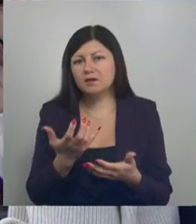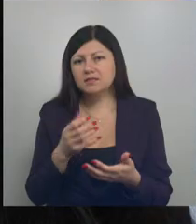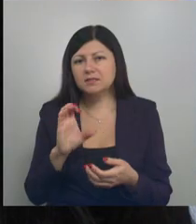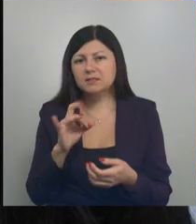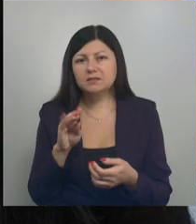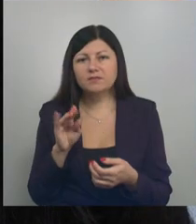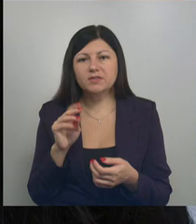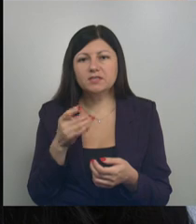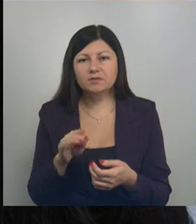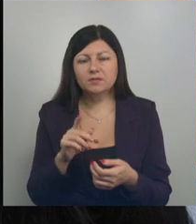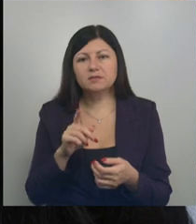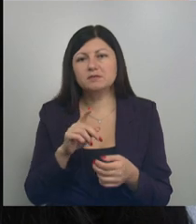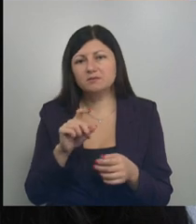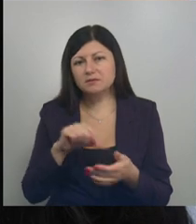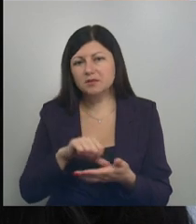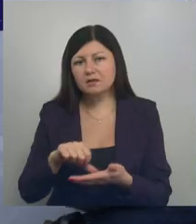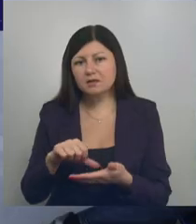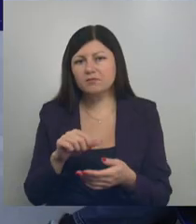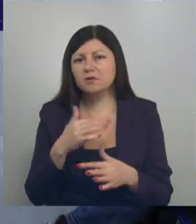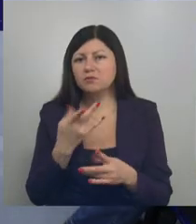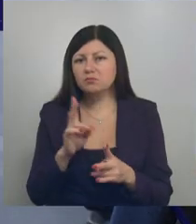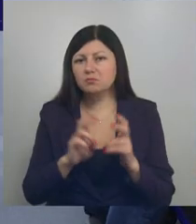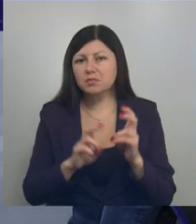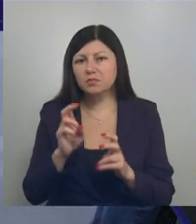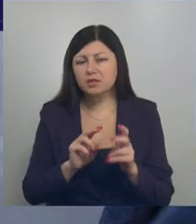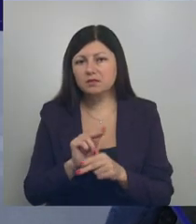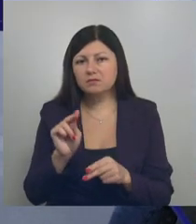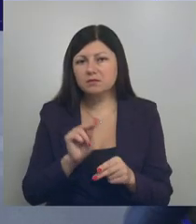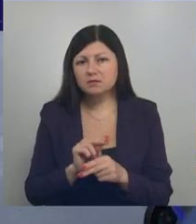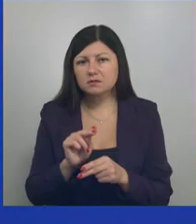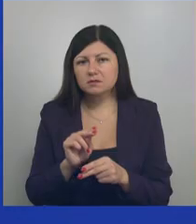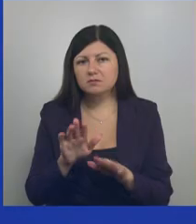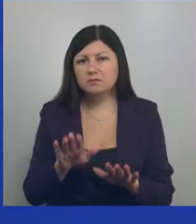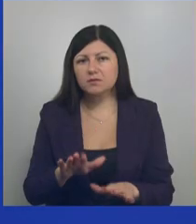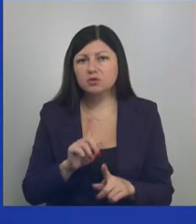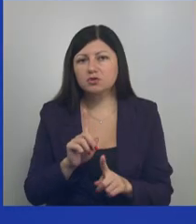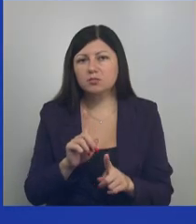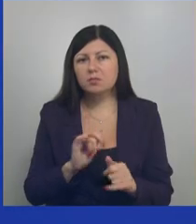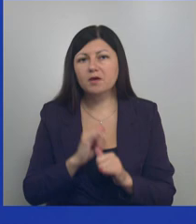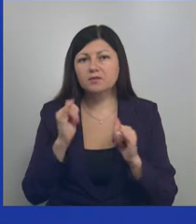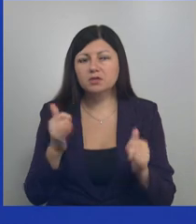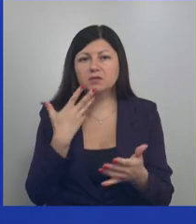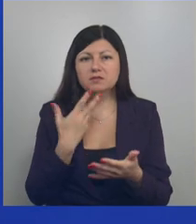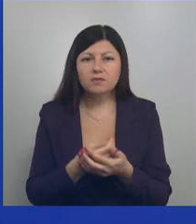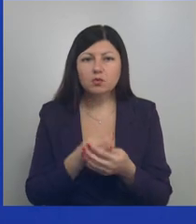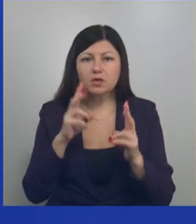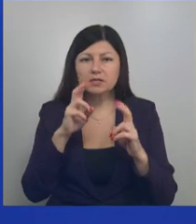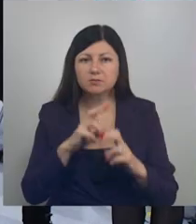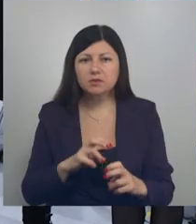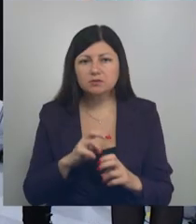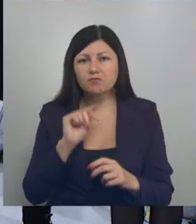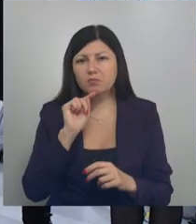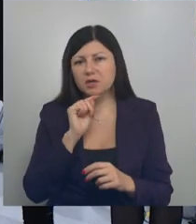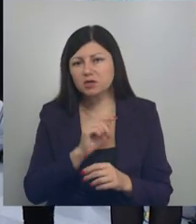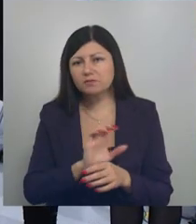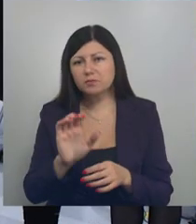самое главное – обучение будет вестись на предприятиях области для того, чтобы повышать свою экспертизу в бережливом производстве.